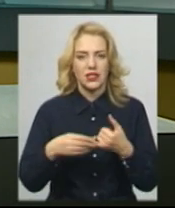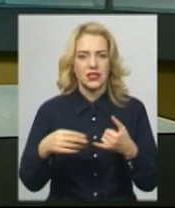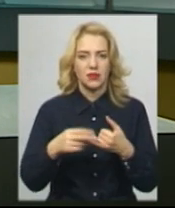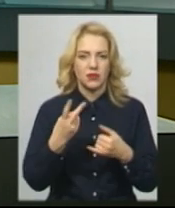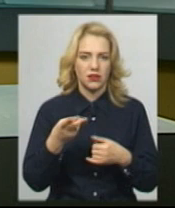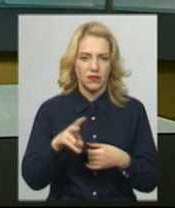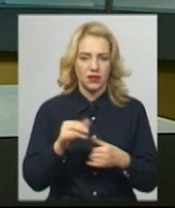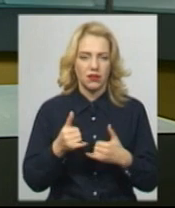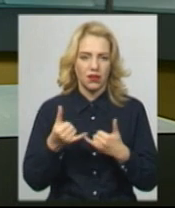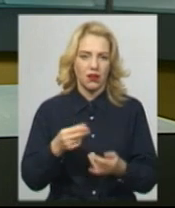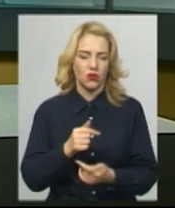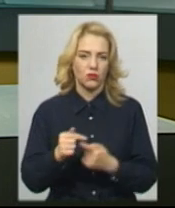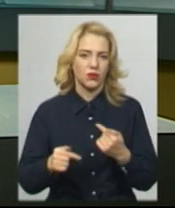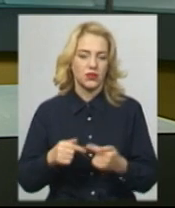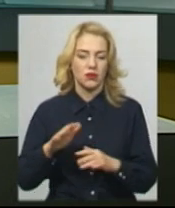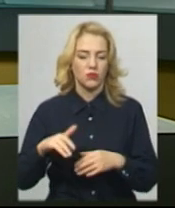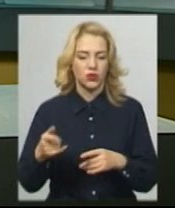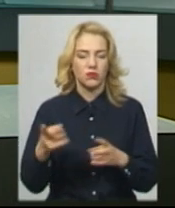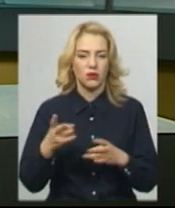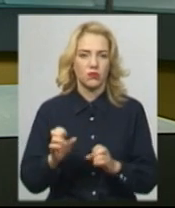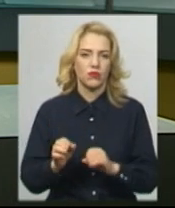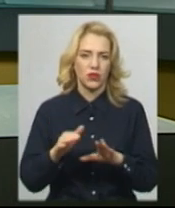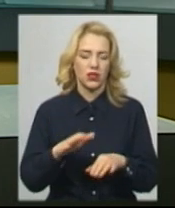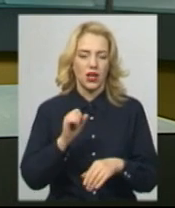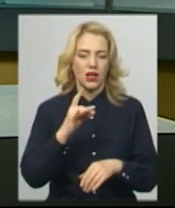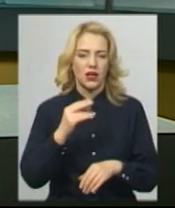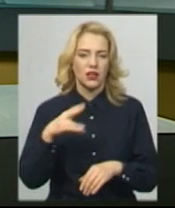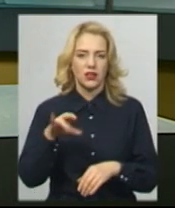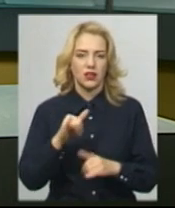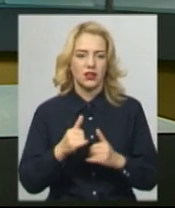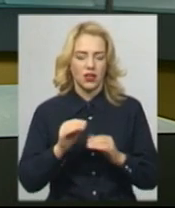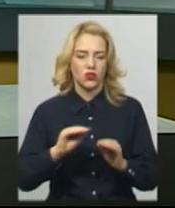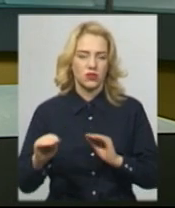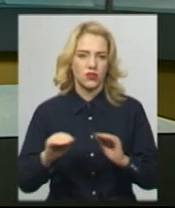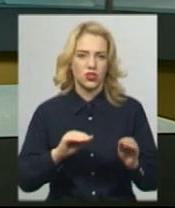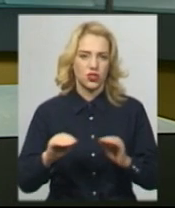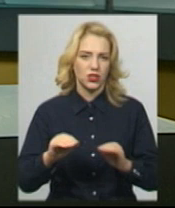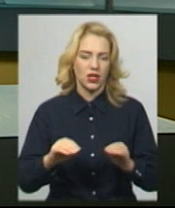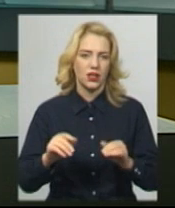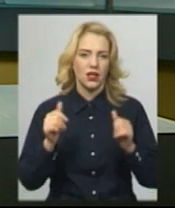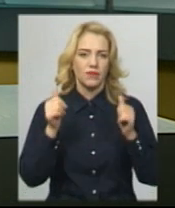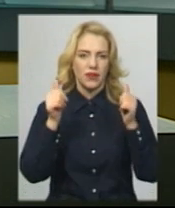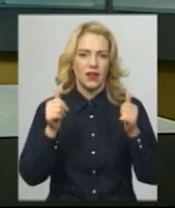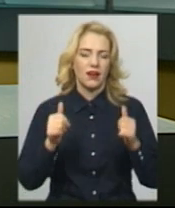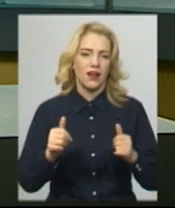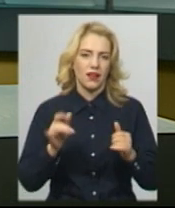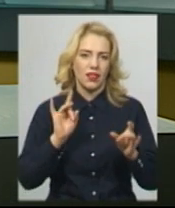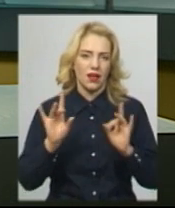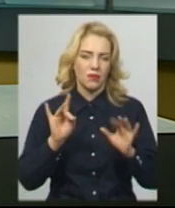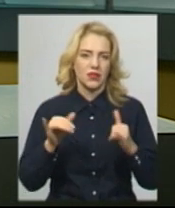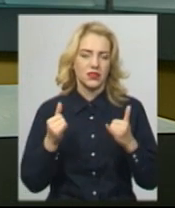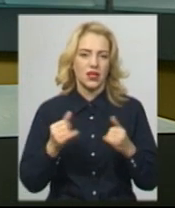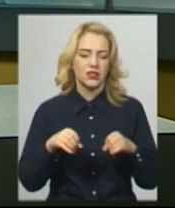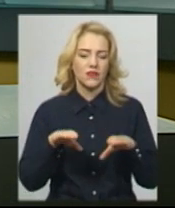комерційної діяльності. Потім їх мали віддати в оренду для розміщення об'єктів зовнішньої реклами. Як каже Наталія Калиновська, наразі